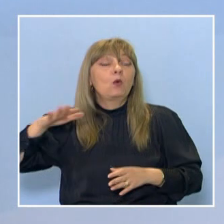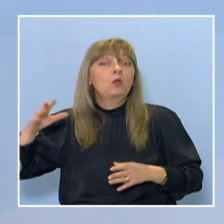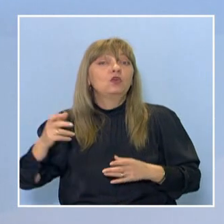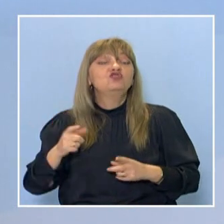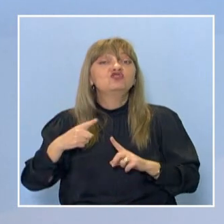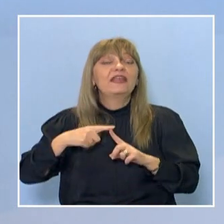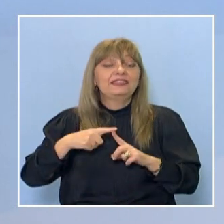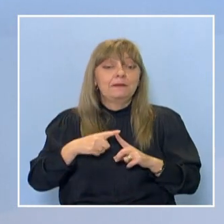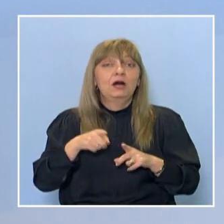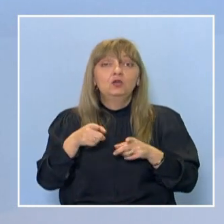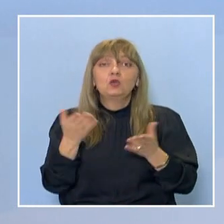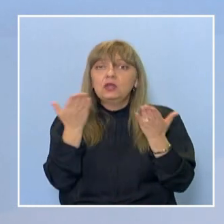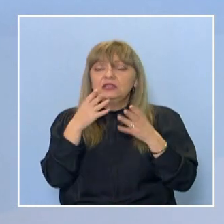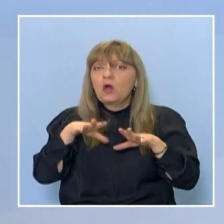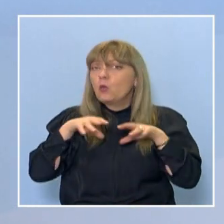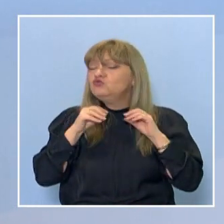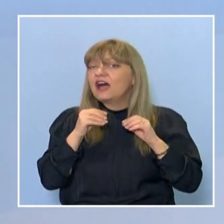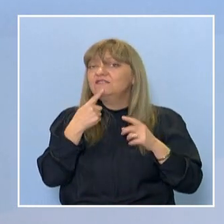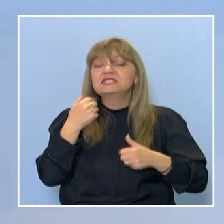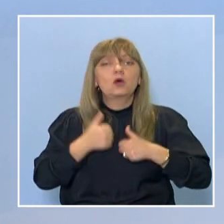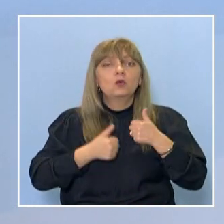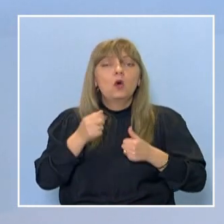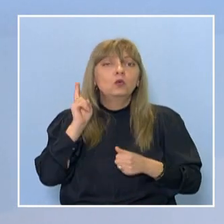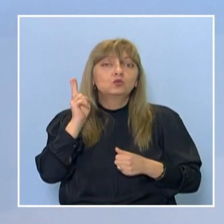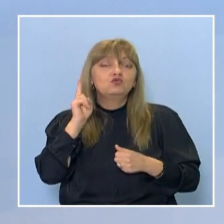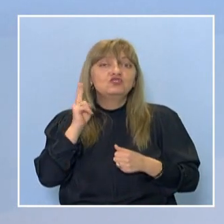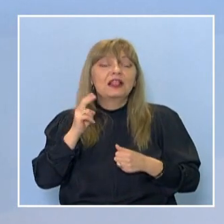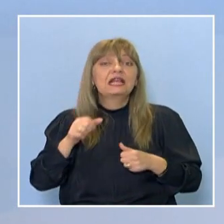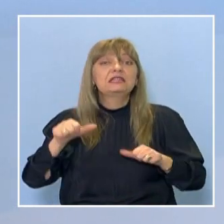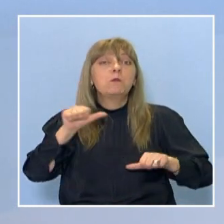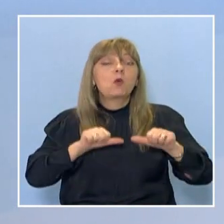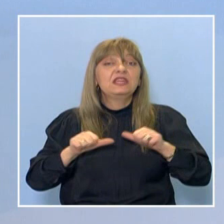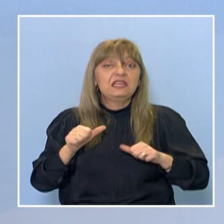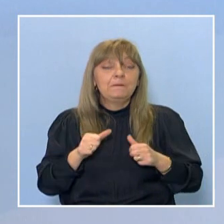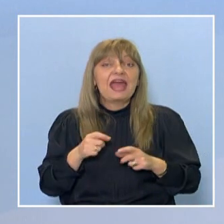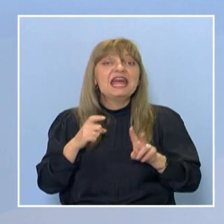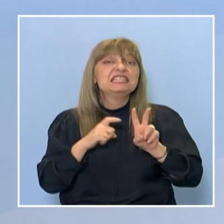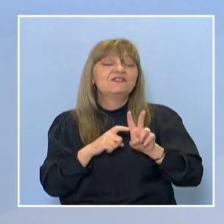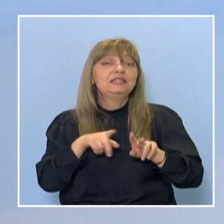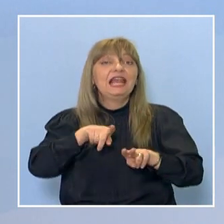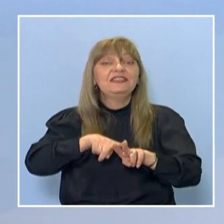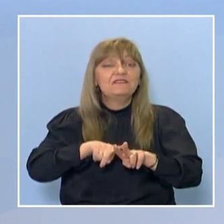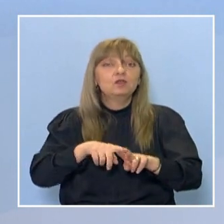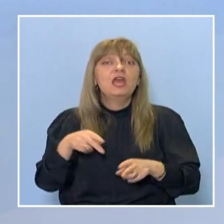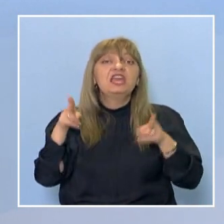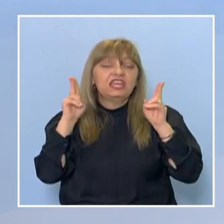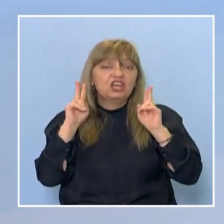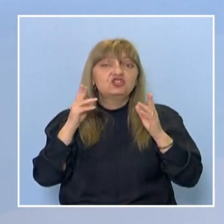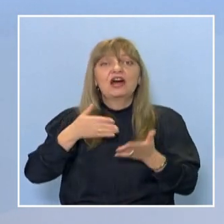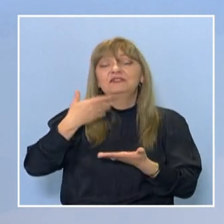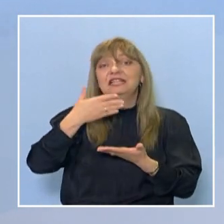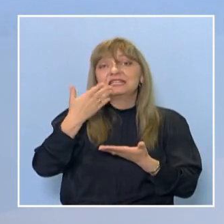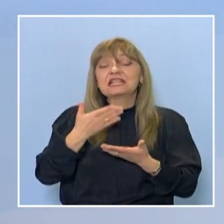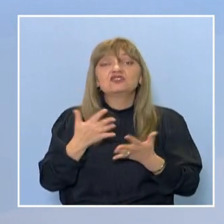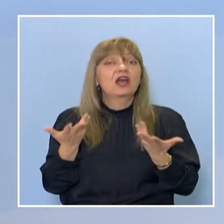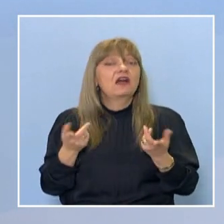Дилян научава за конкурса от учителката си по химия и опазване на околната среда, Цветелина Иванова, и решава да разкаже какво трябва